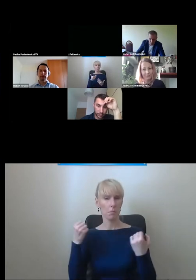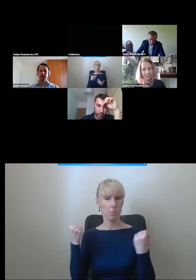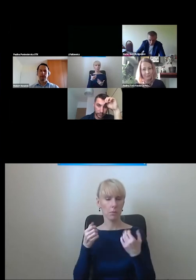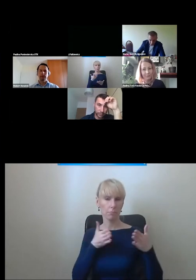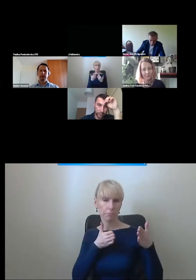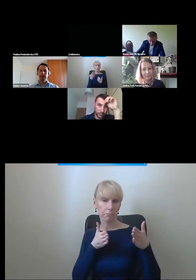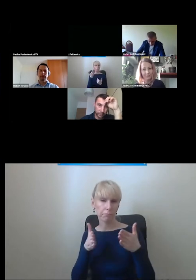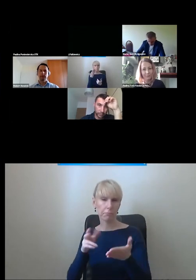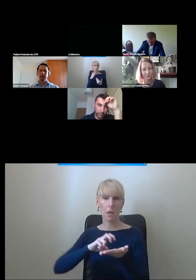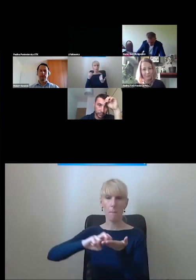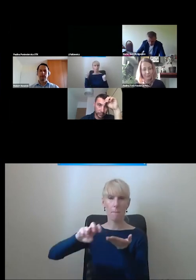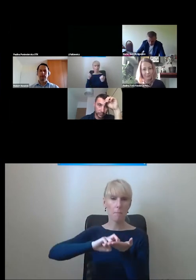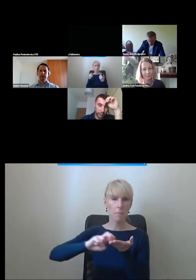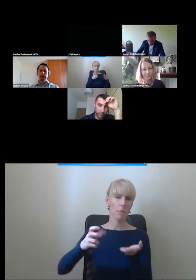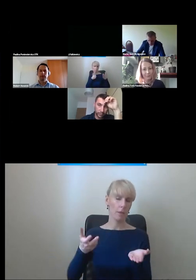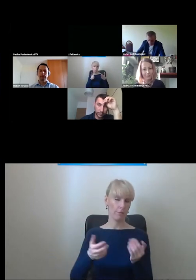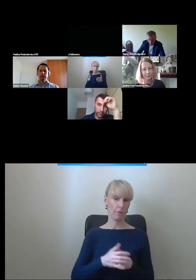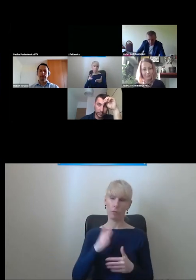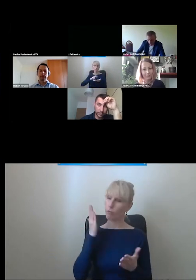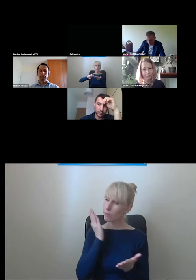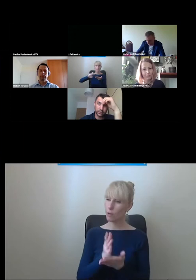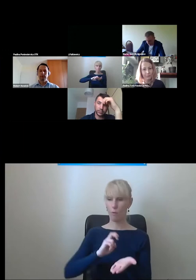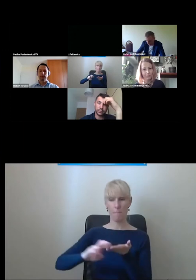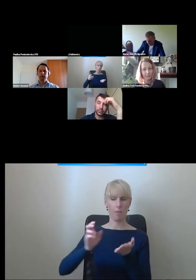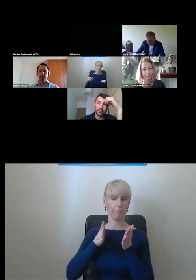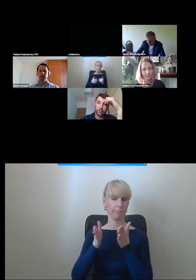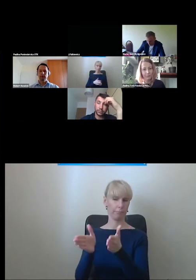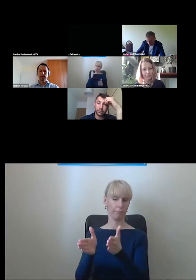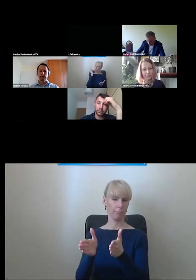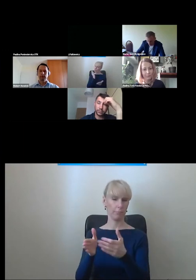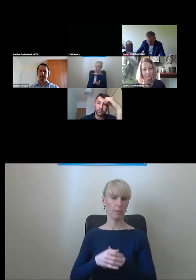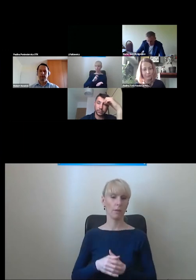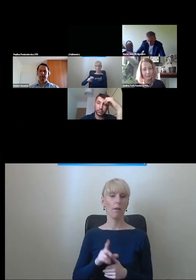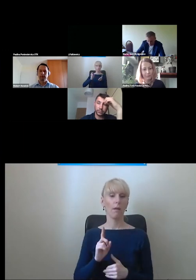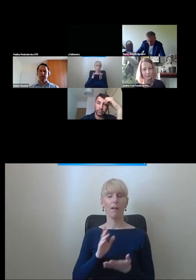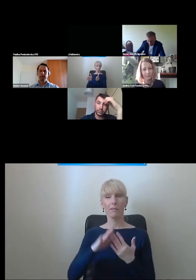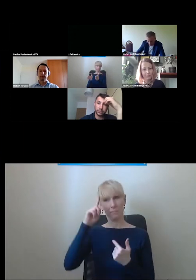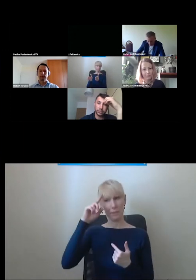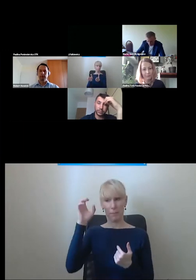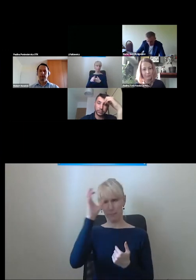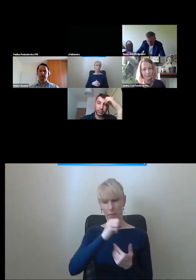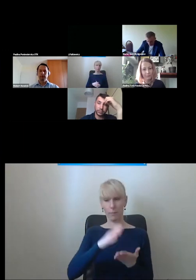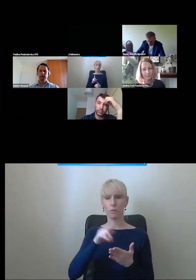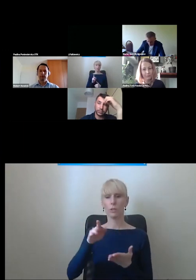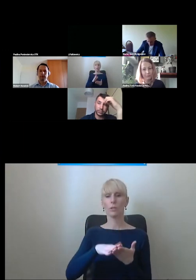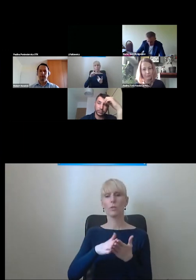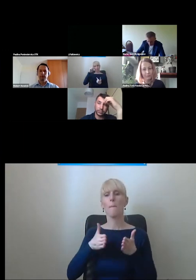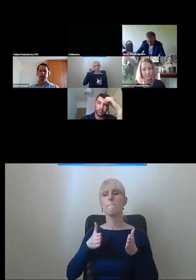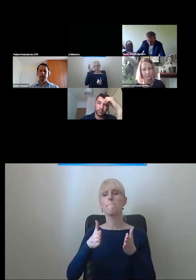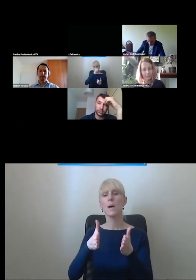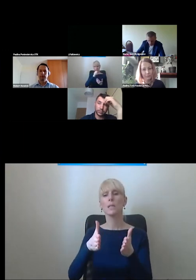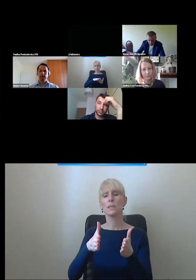mocno ukierunkowane tylko i wyłącznie na pieszych, bo tak będzie dla nas jako pieszych powiedzmy lepiej. Nie mając na uwadze to, że